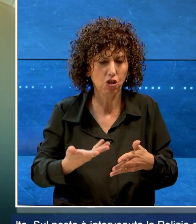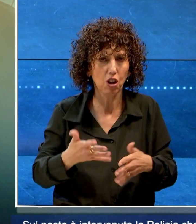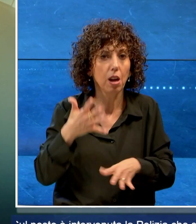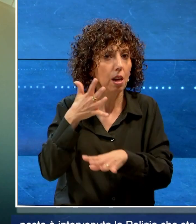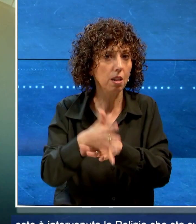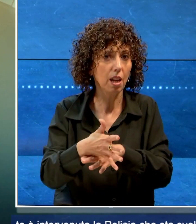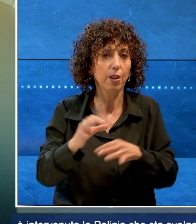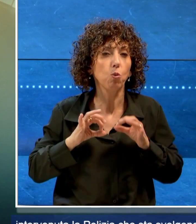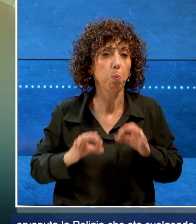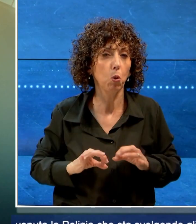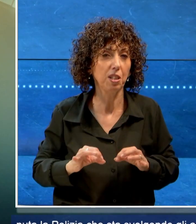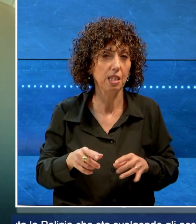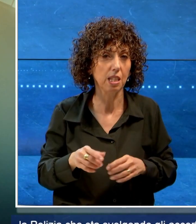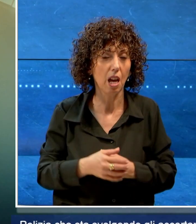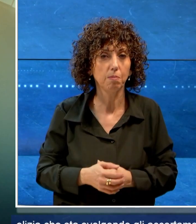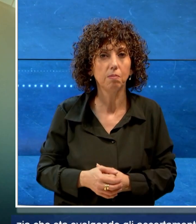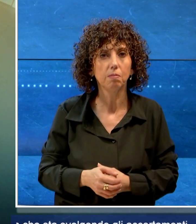intervenuta la polizia.